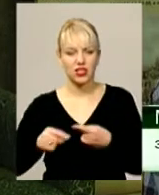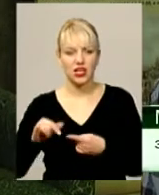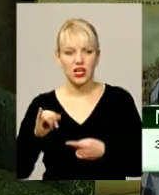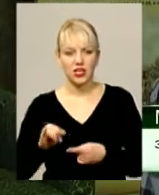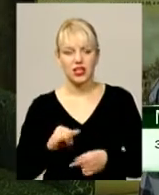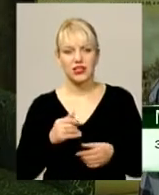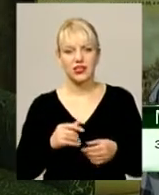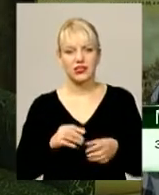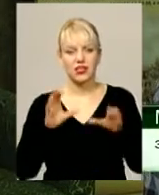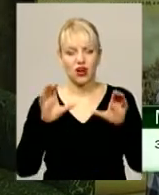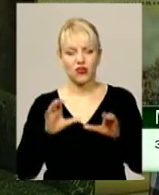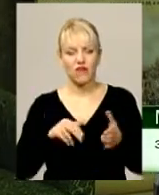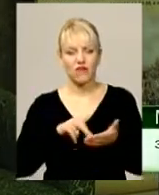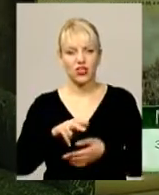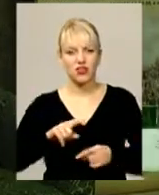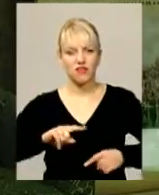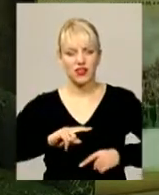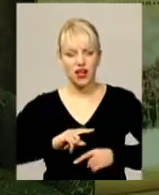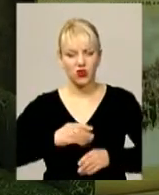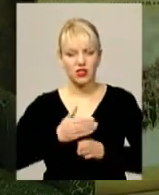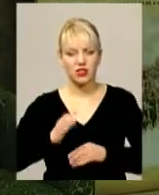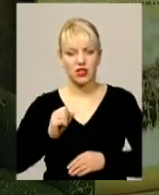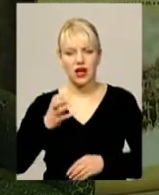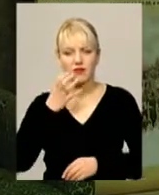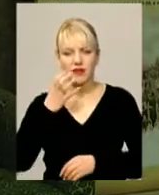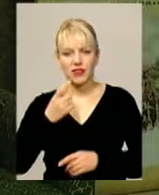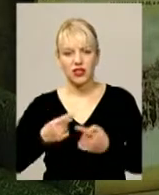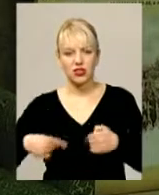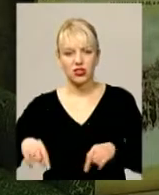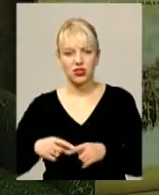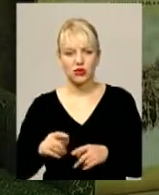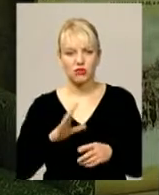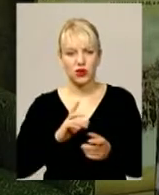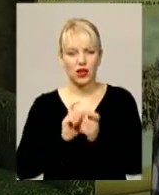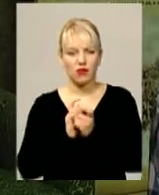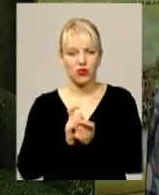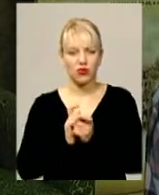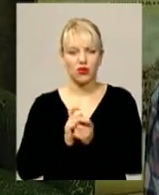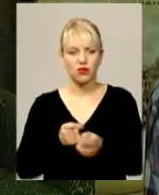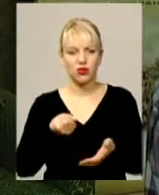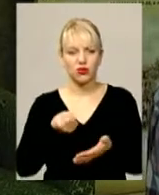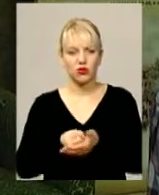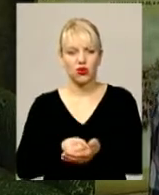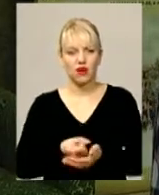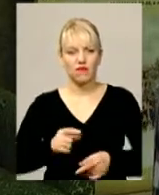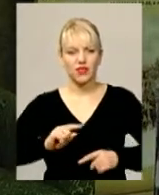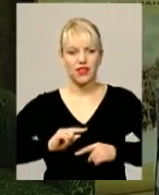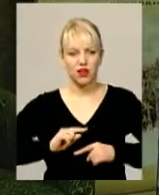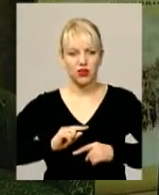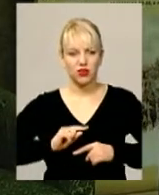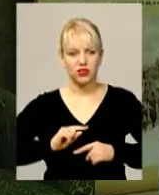закономірно вийшли в фінальну частину, а в південній зоні запекла боротьба, точилась до фінального